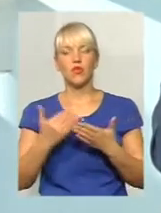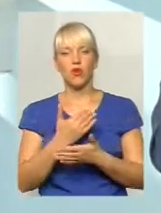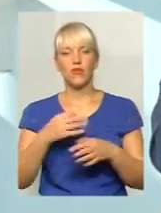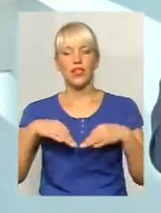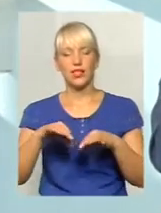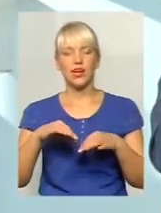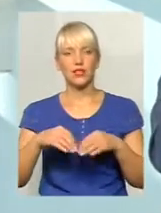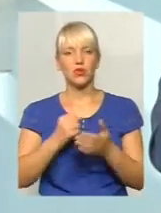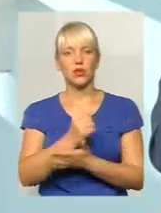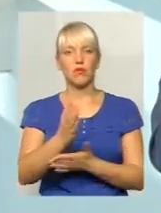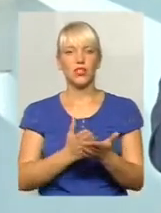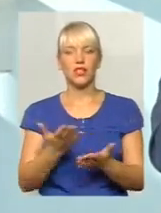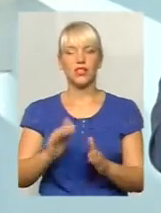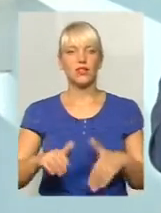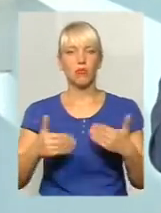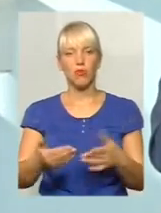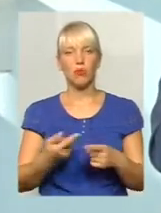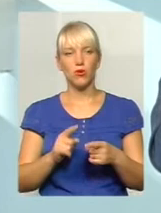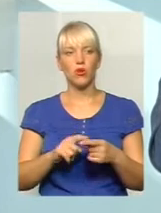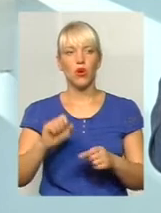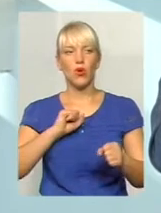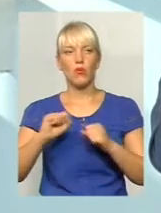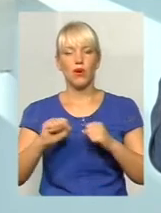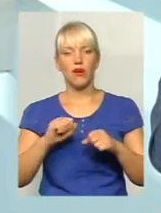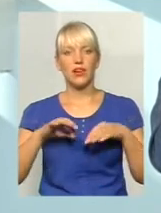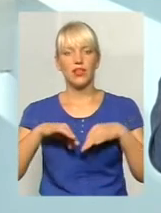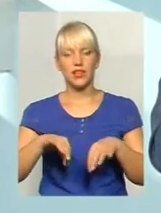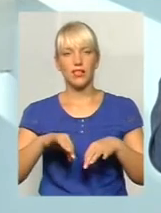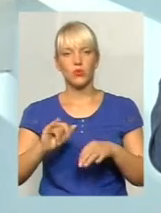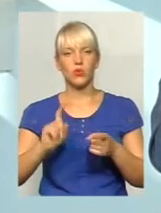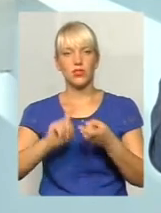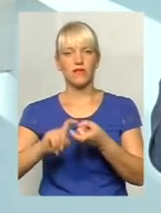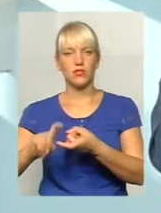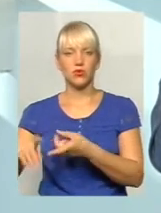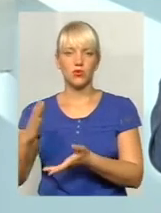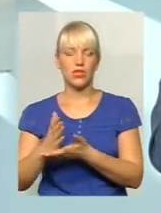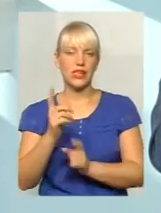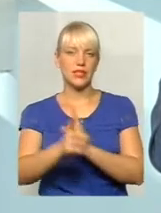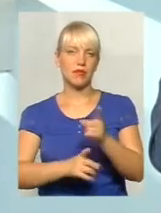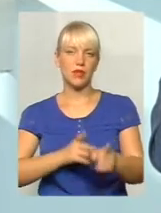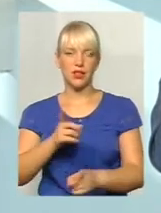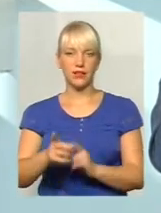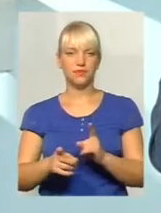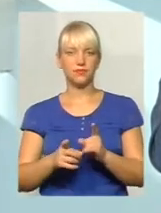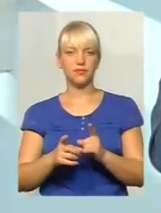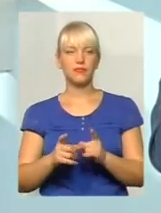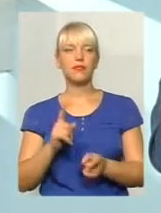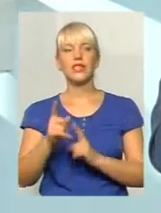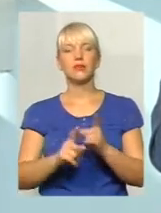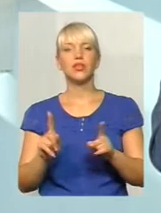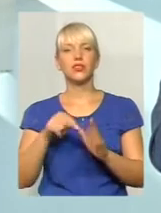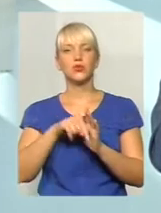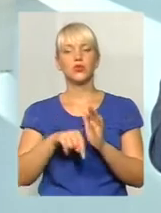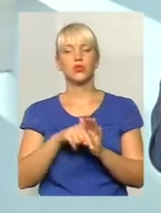мережі, яка запропонована безпосередньо управлінням транспорту та зв'язку, є зміни, зміни, які